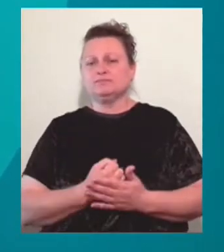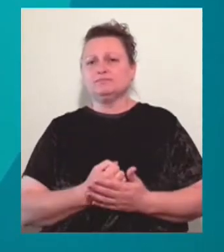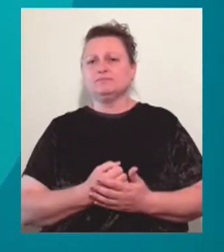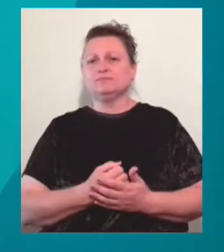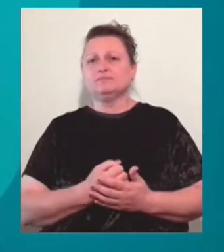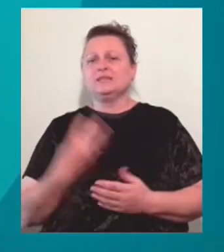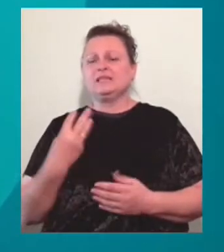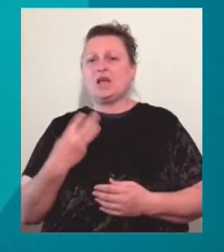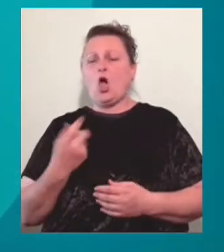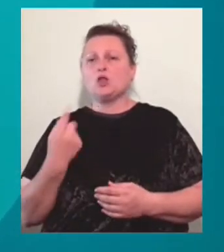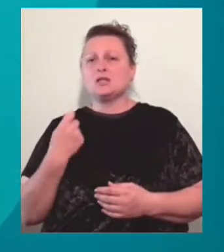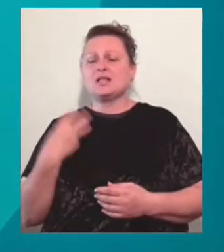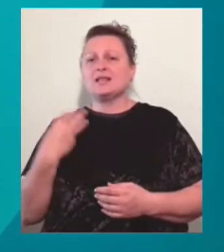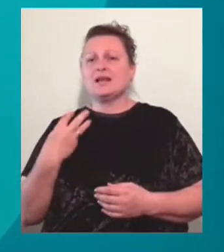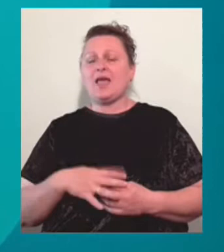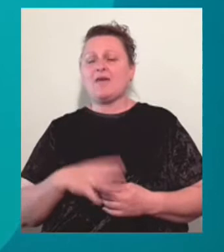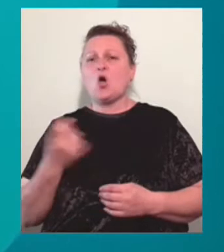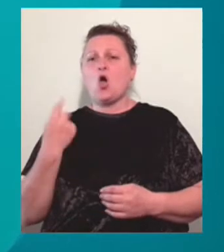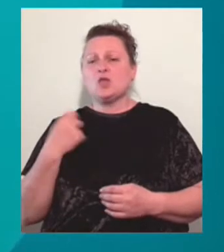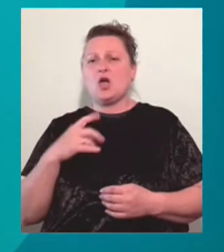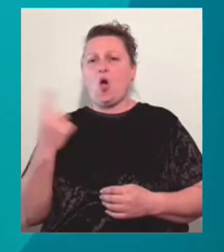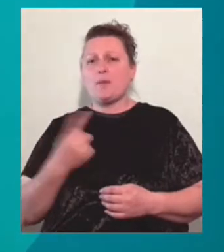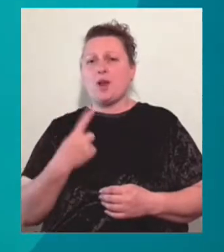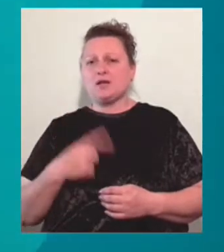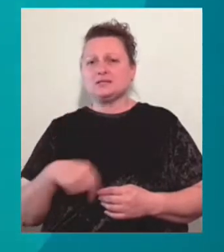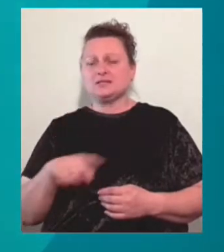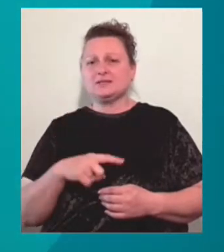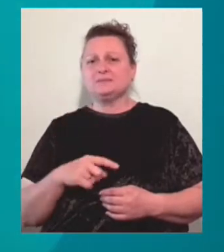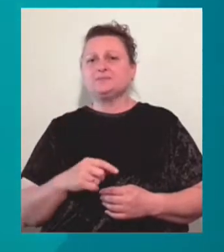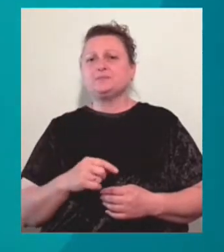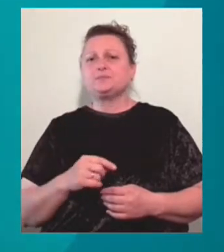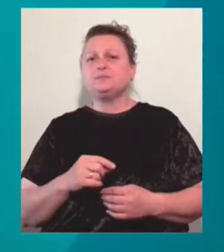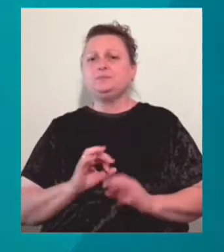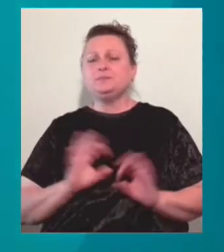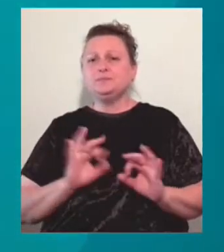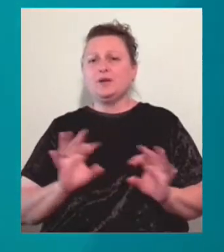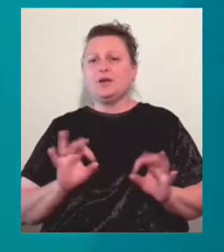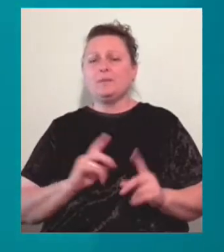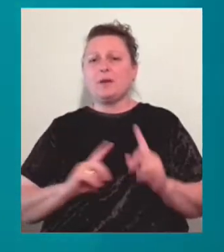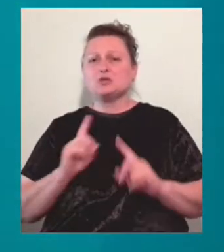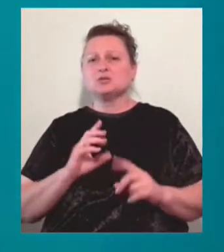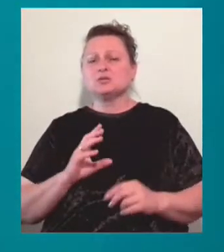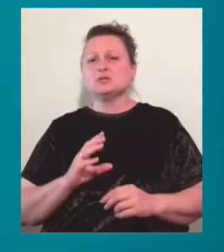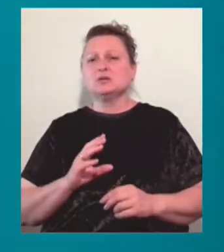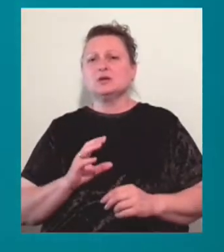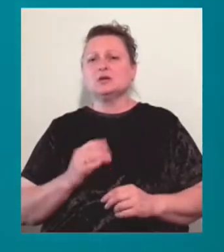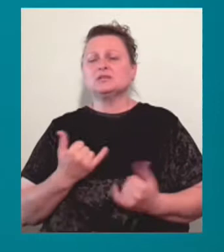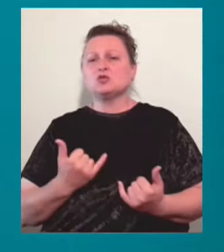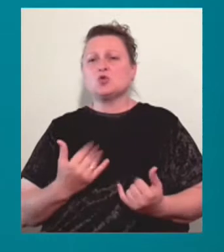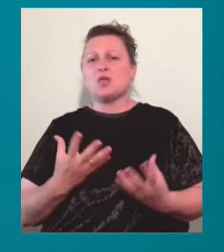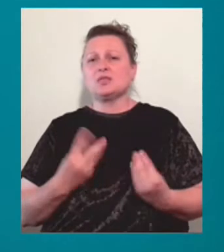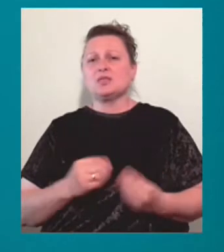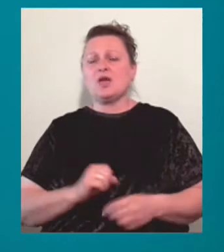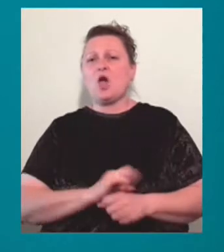одеситів, 39 у жителів районів області. Про це повідомляють у прес-службі Одеської міської ради. Зазначимо, на сьогодні діагноз